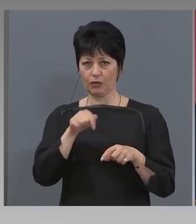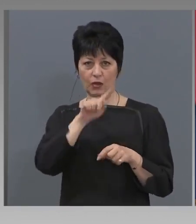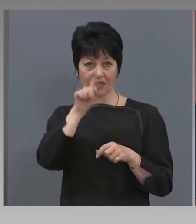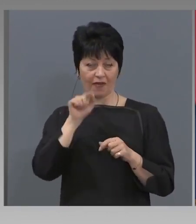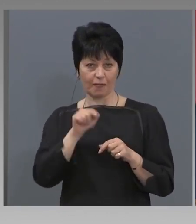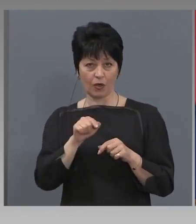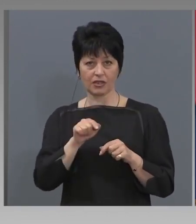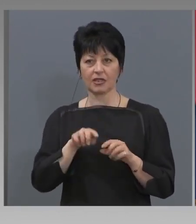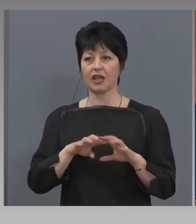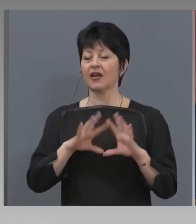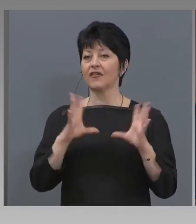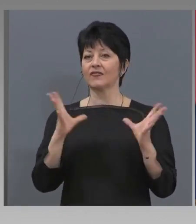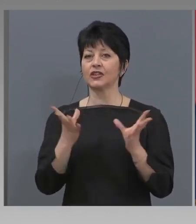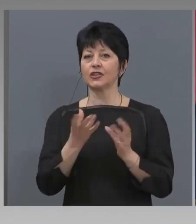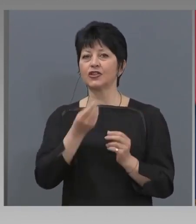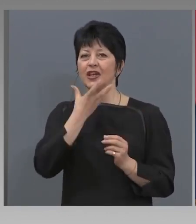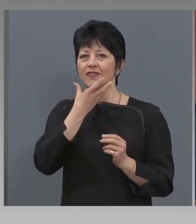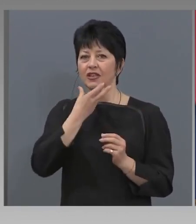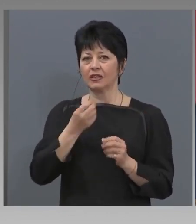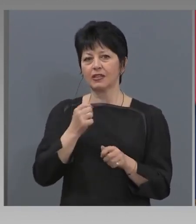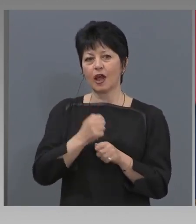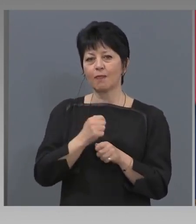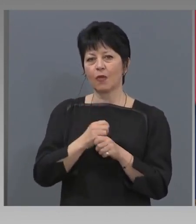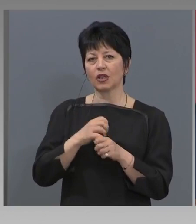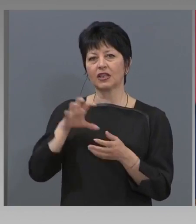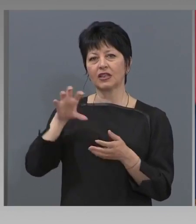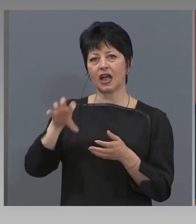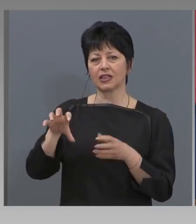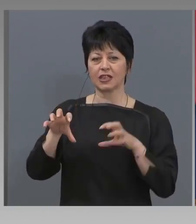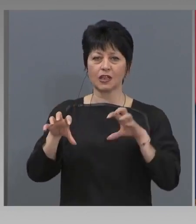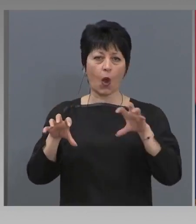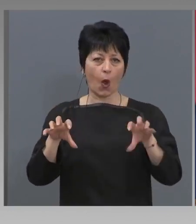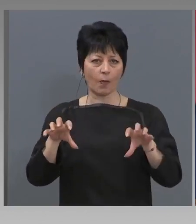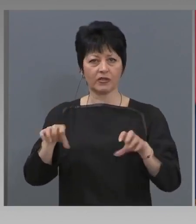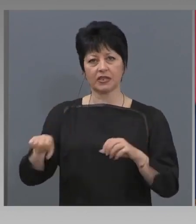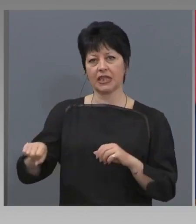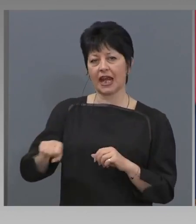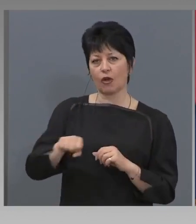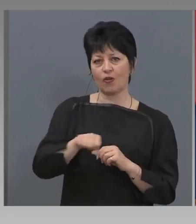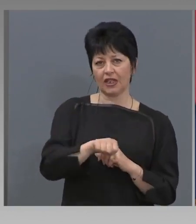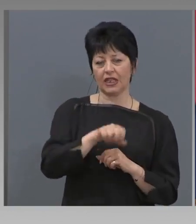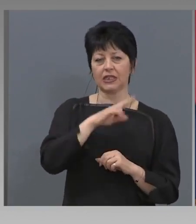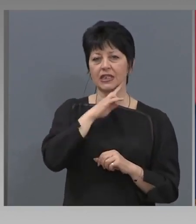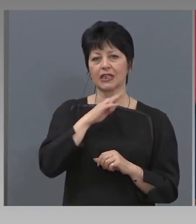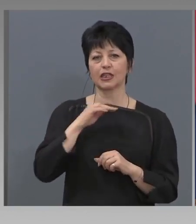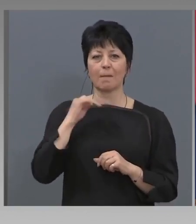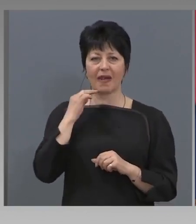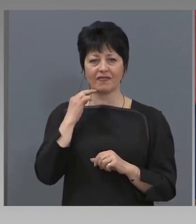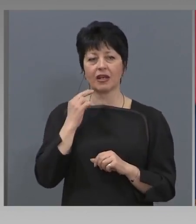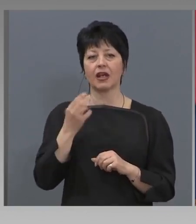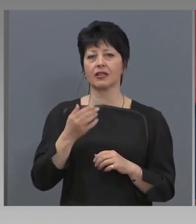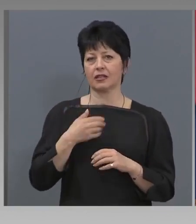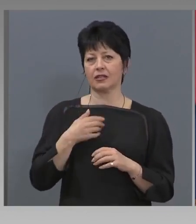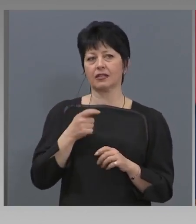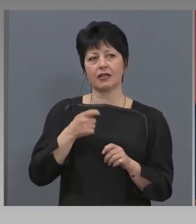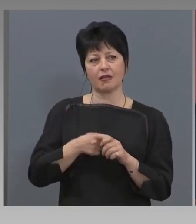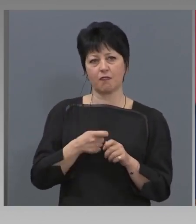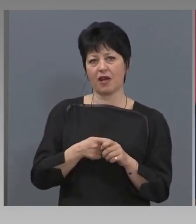всички владици работят с областните ръководства на МВР, за да се създаде ред,